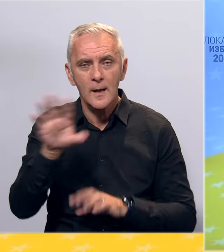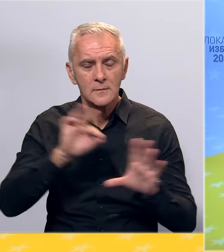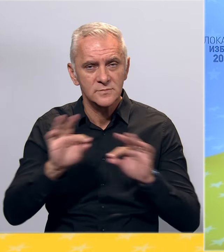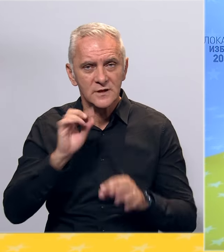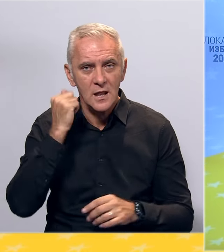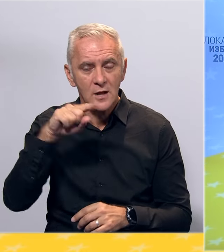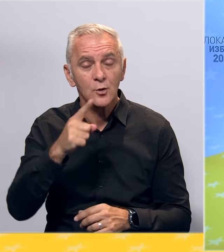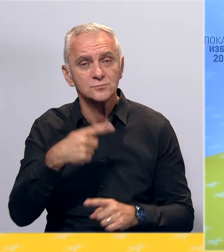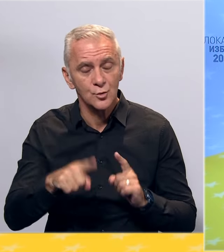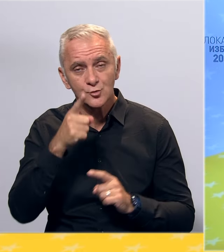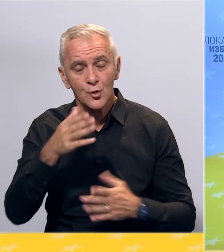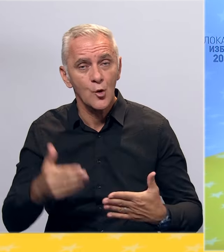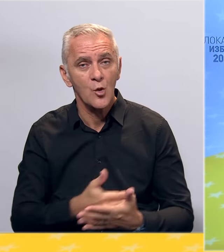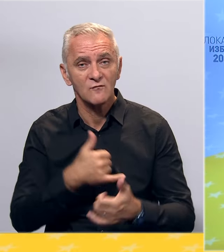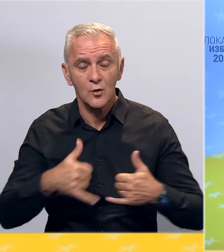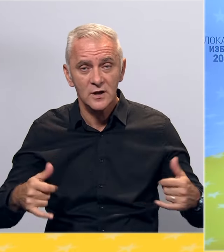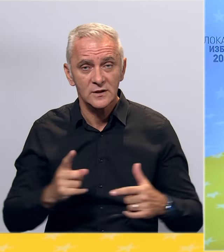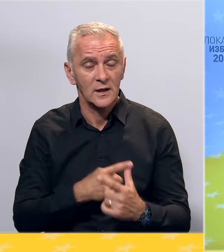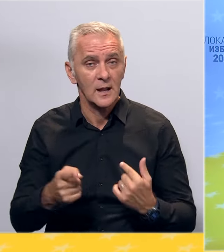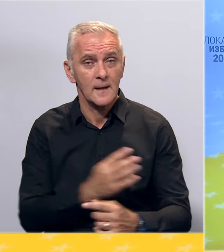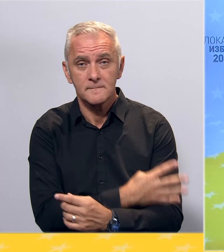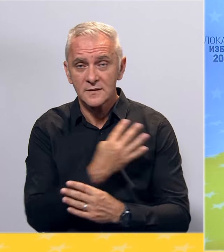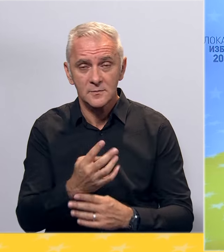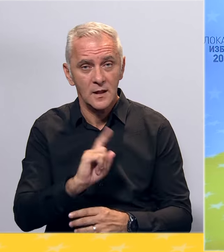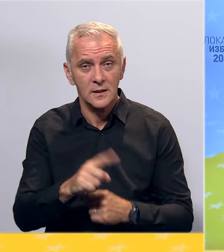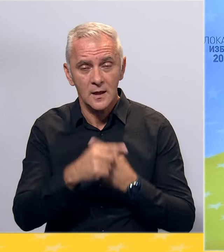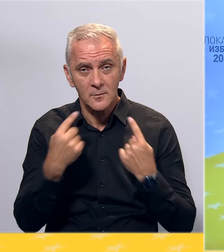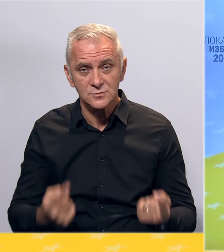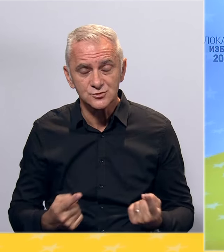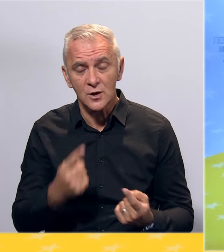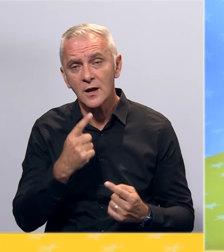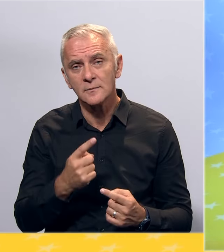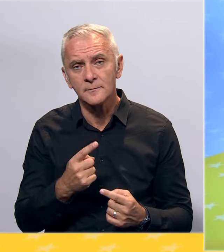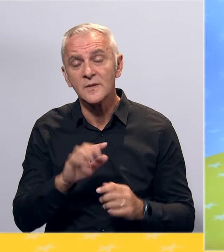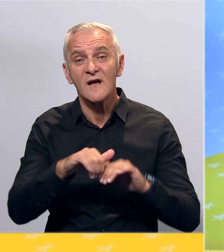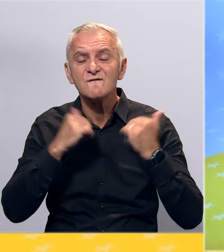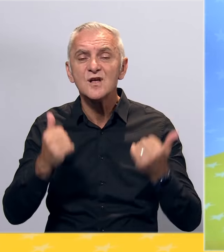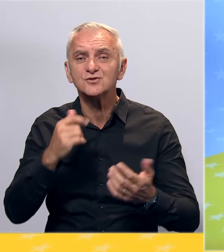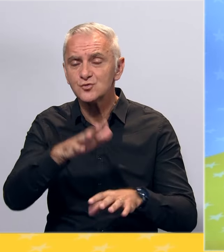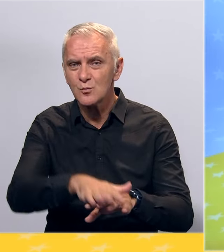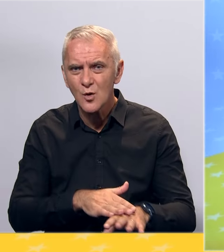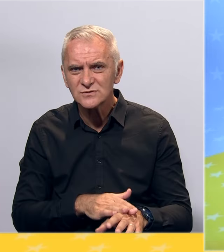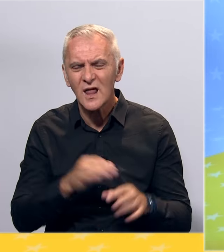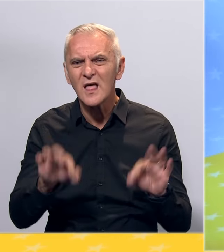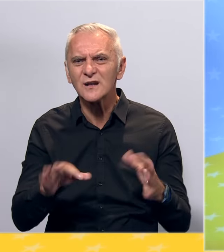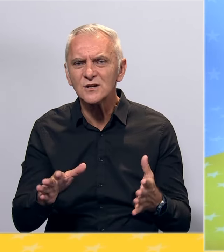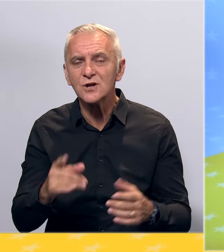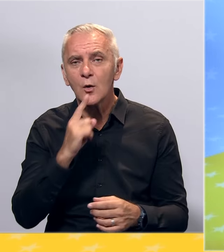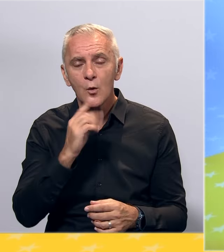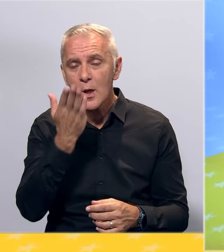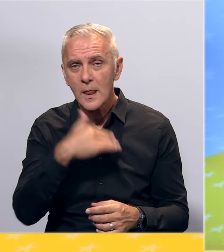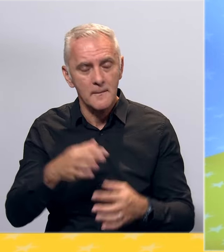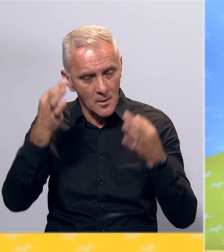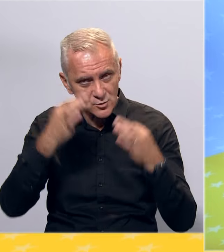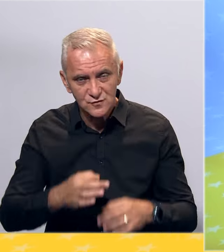Zbog toga u Novom gradu godinama ili mandatima ne postoji glasna kritična masa. Vijećni su postali pijuni koji više nemaju poštovanja